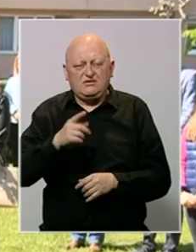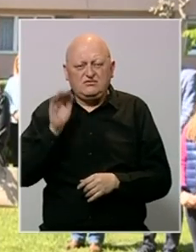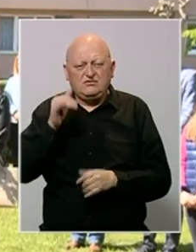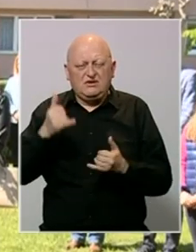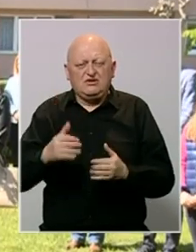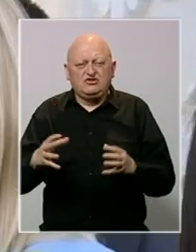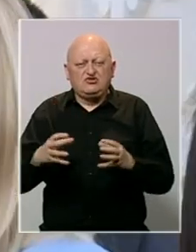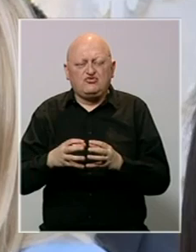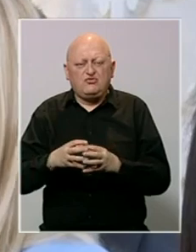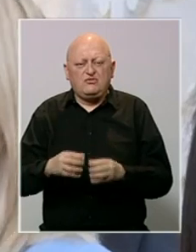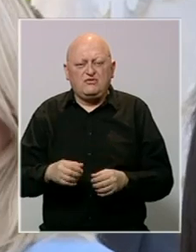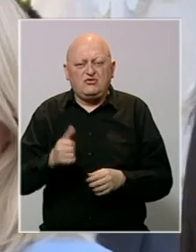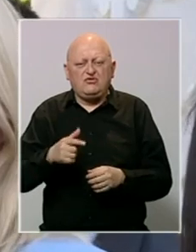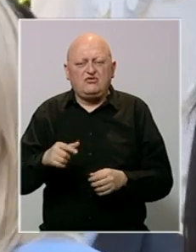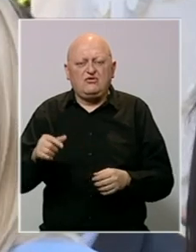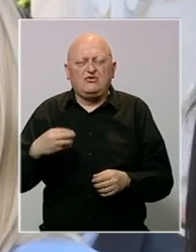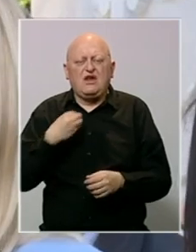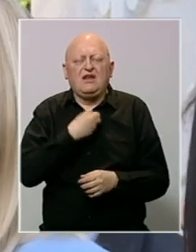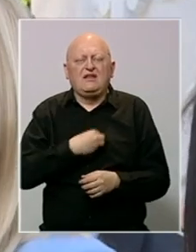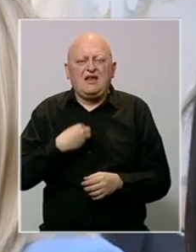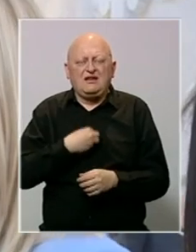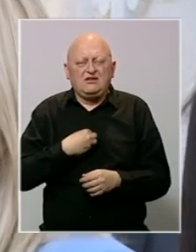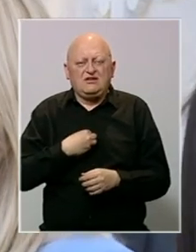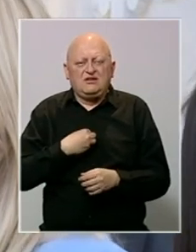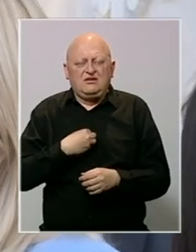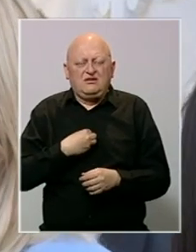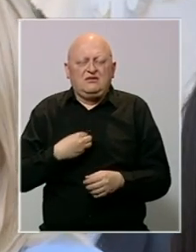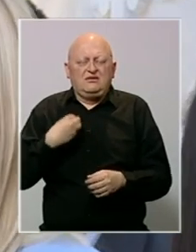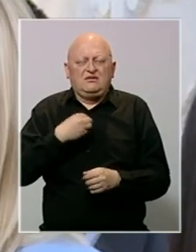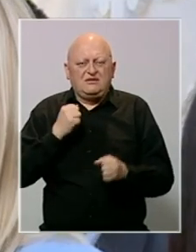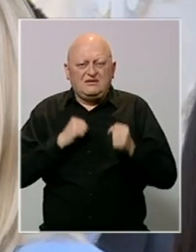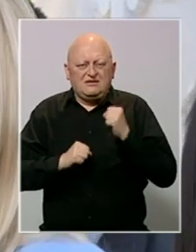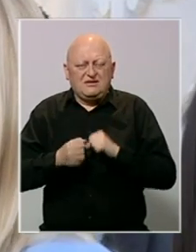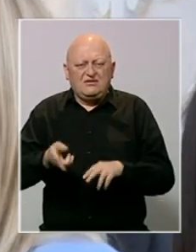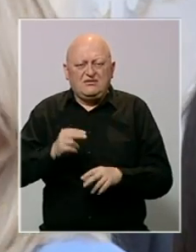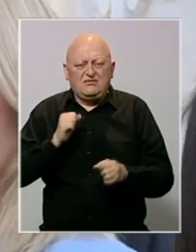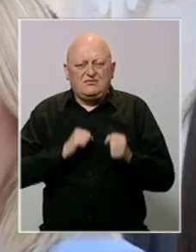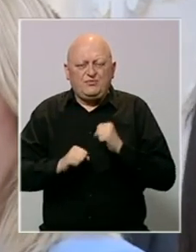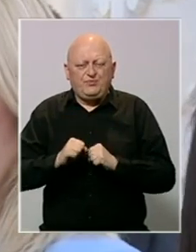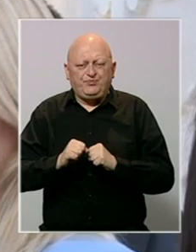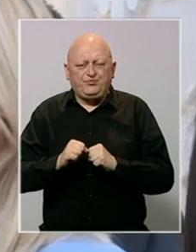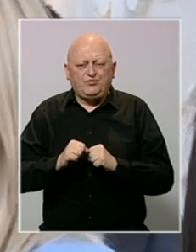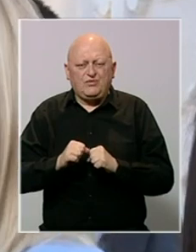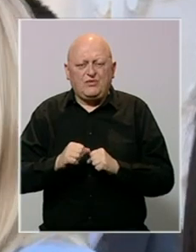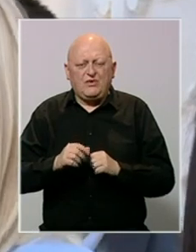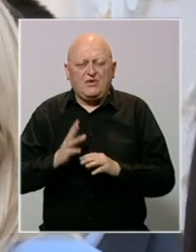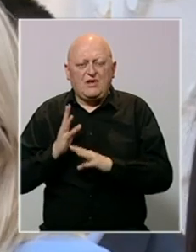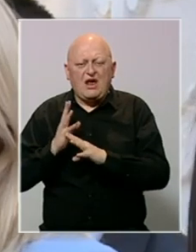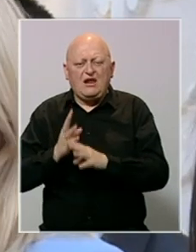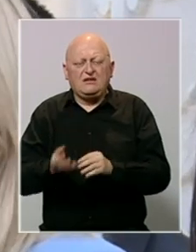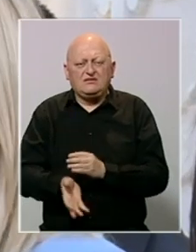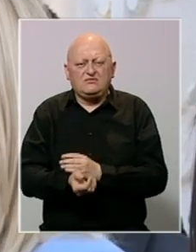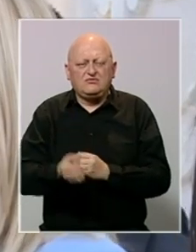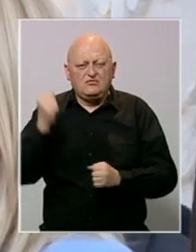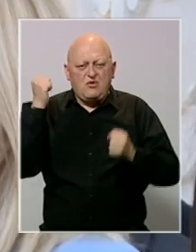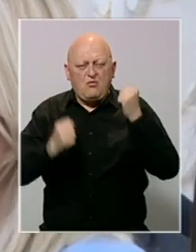sa današnjeg skupa. Ono što je najtragičnije jeste da je stradanja ili najviše stradanja bilo tokom izbjegliške kolone i bombardovanja